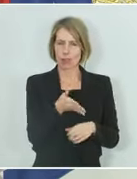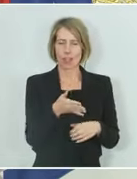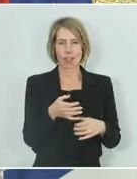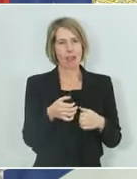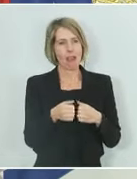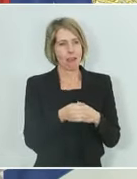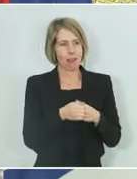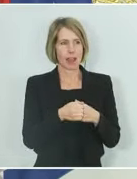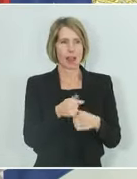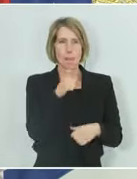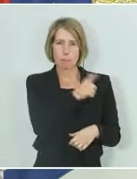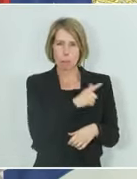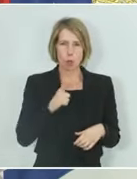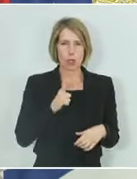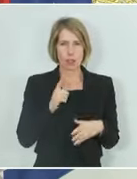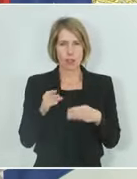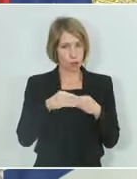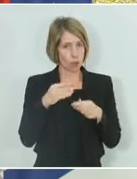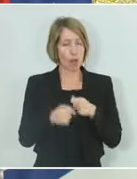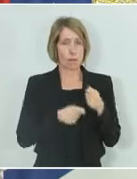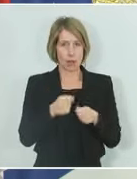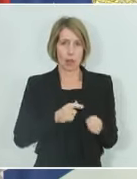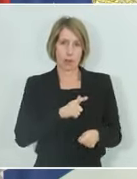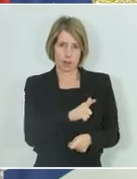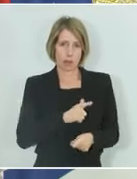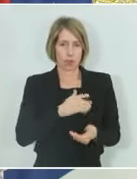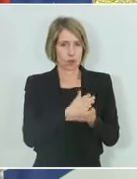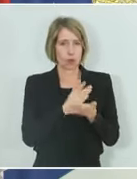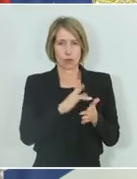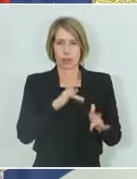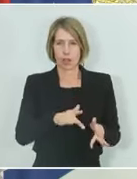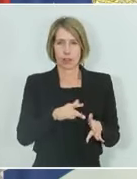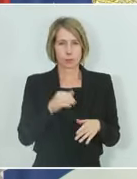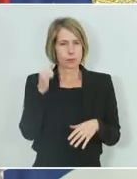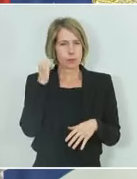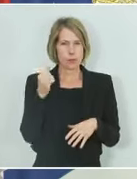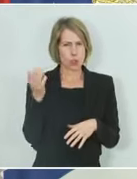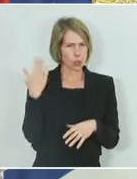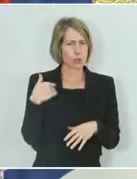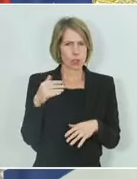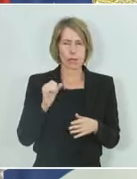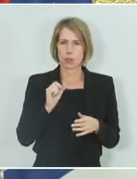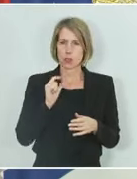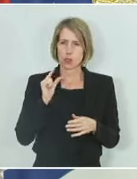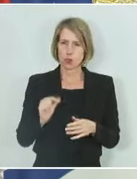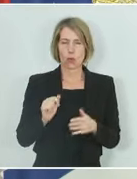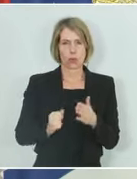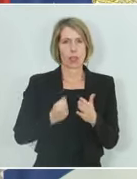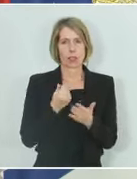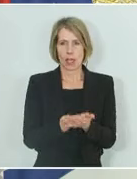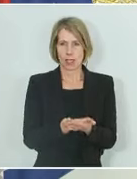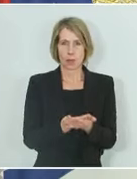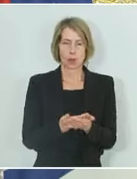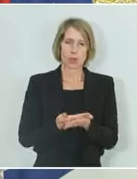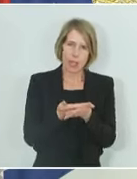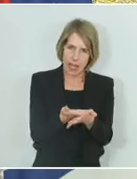polizeiliche Kooperation. Der Kosovo war damals einer der Länder, der sofort seine Hilfe angeboten hat nach dem Terroranschlag.